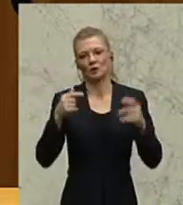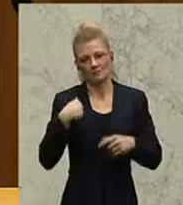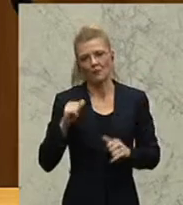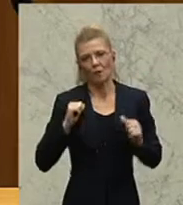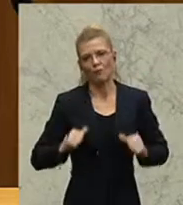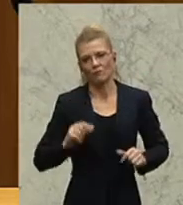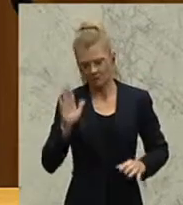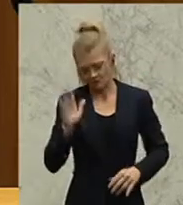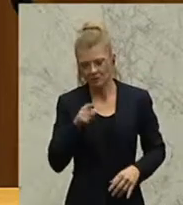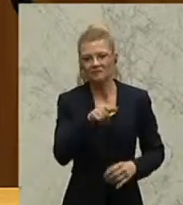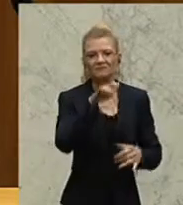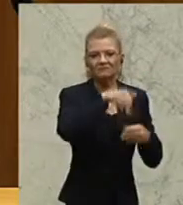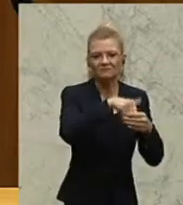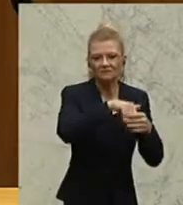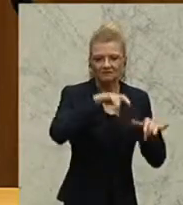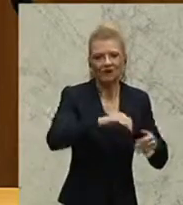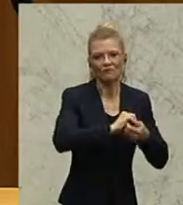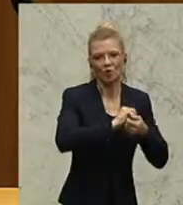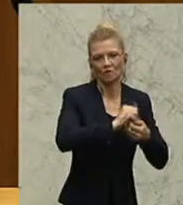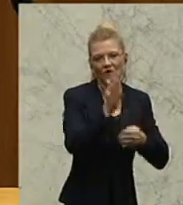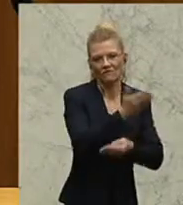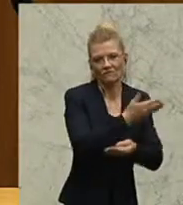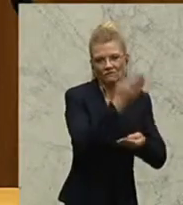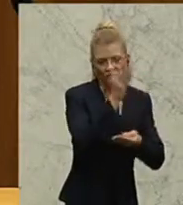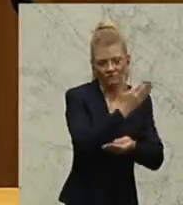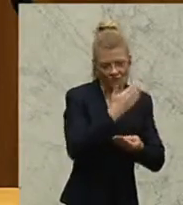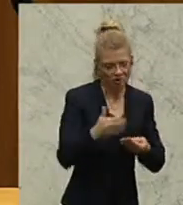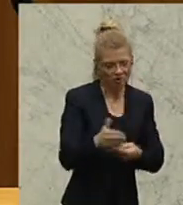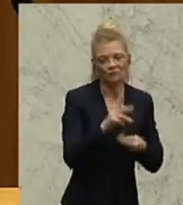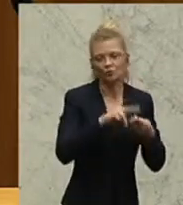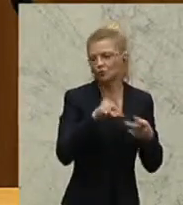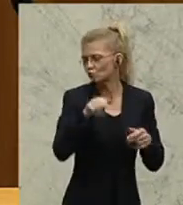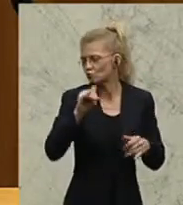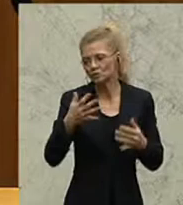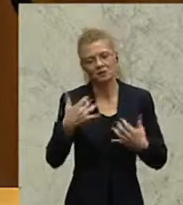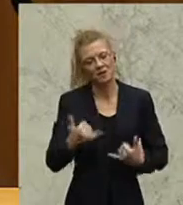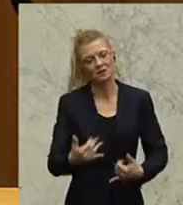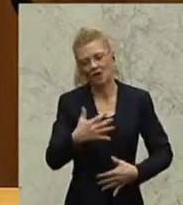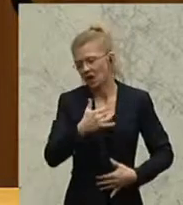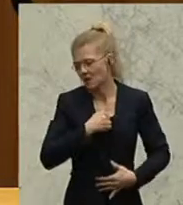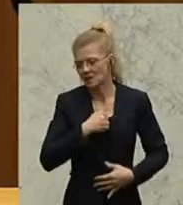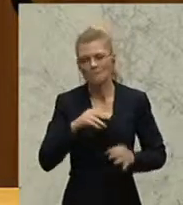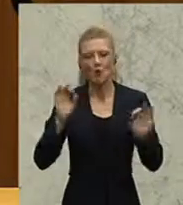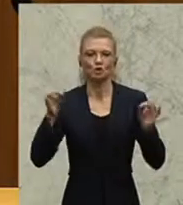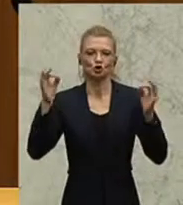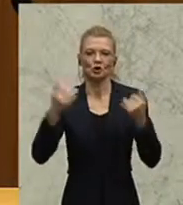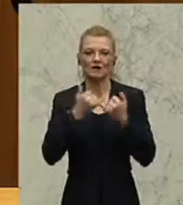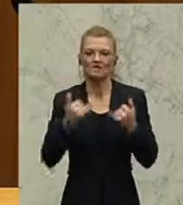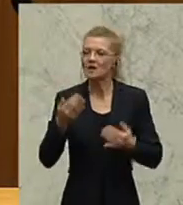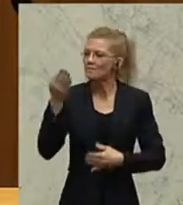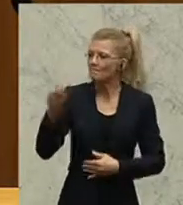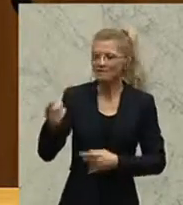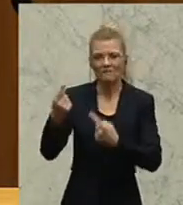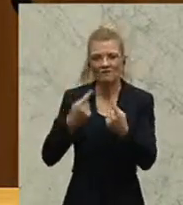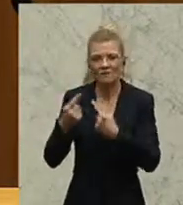Freundalwirtschaft blüht und dass hier endlich einmal professionelles Management im Sinne von Bieterverfahren, Auslobung,